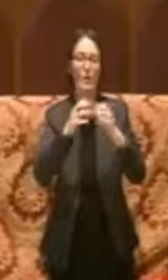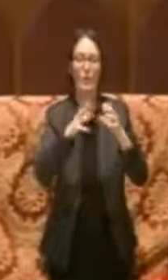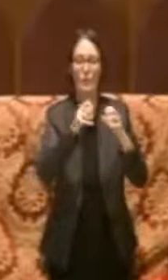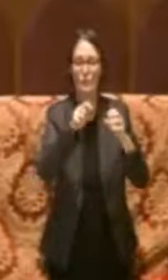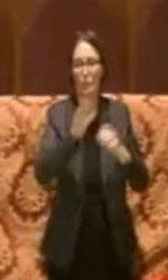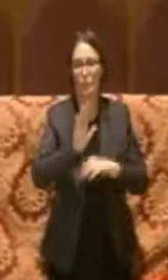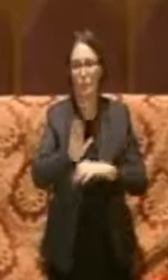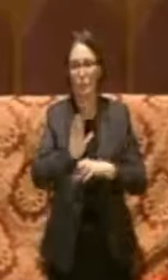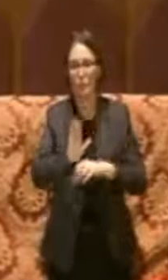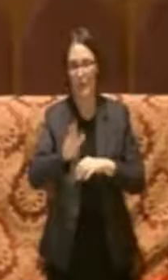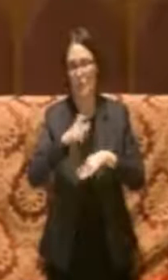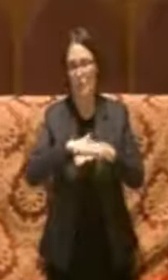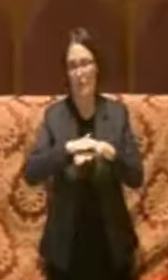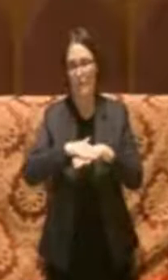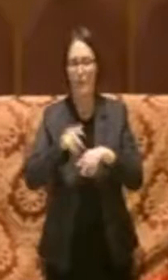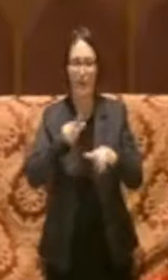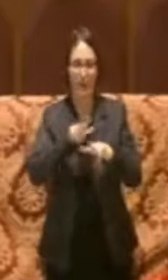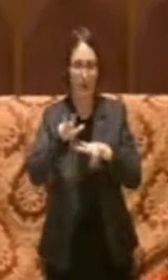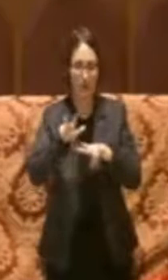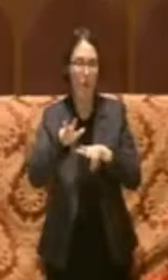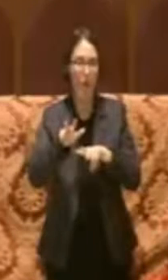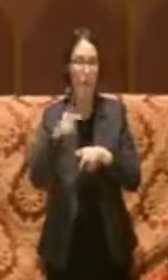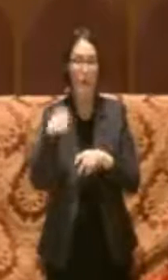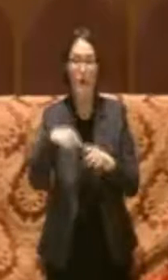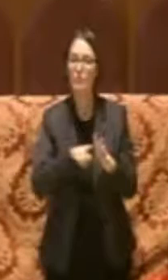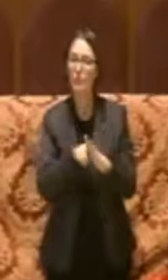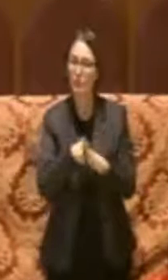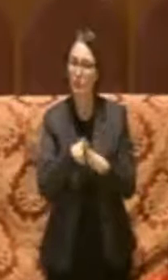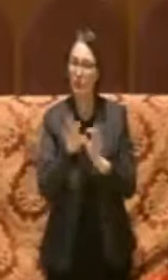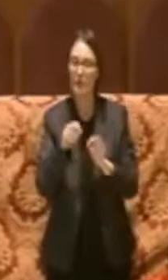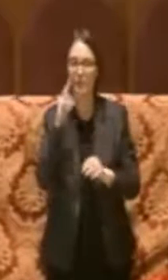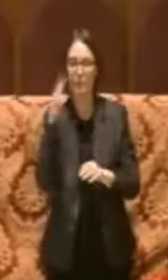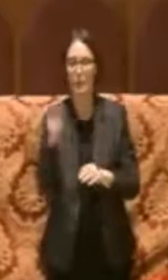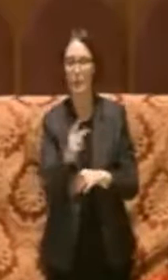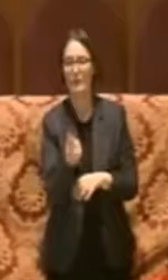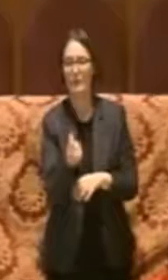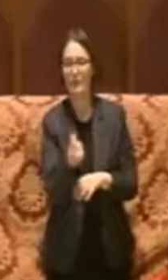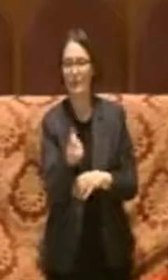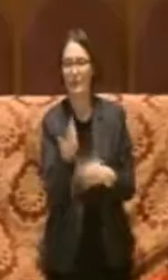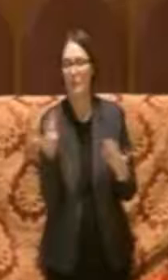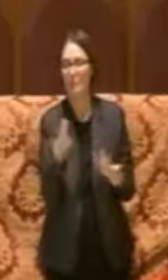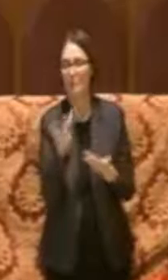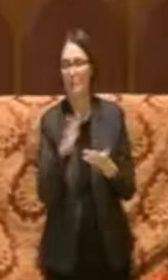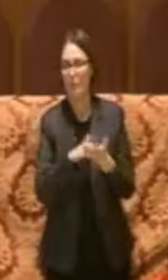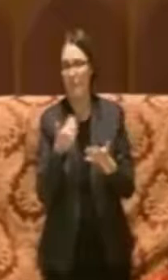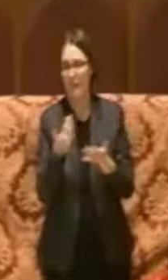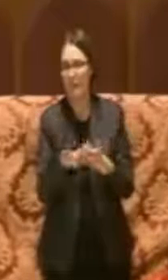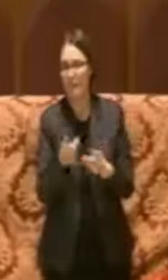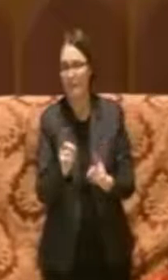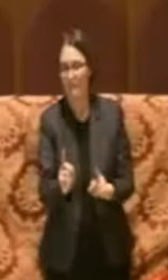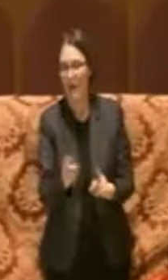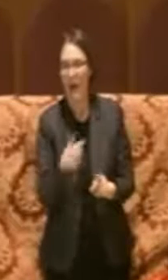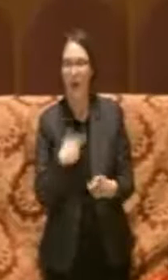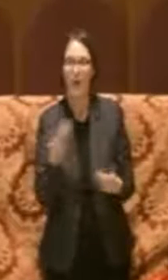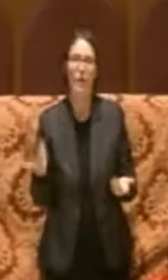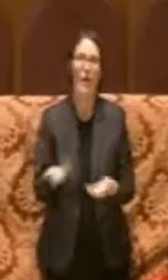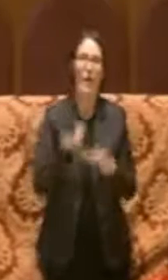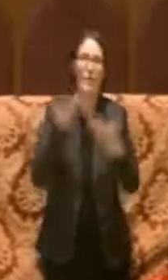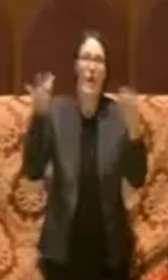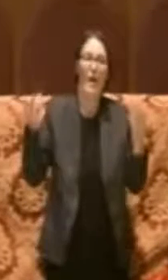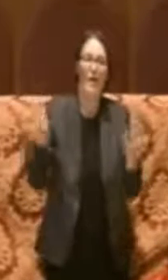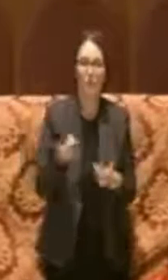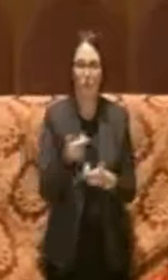comunale ed è un risultato anche qui, forse dal punto di vista monetario, non clamoroso,